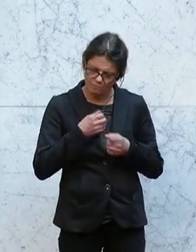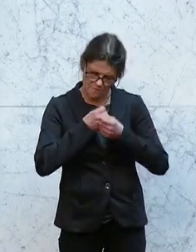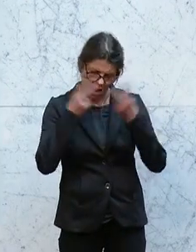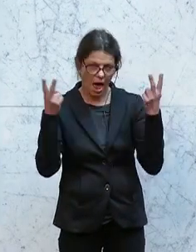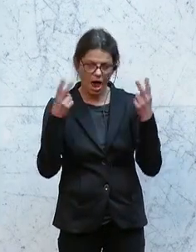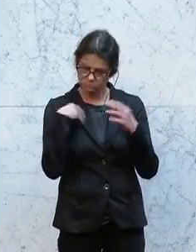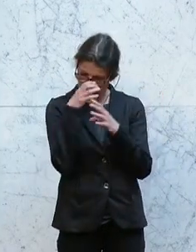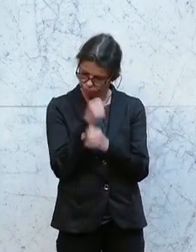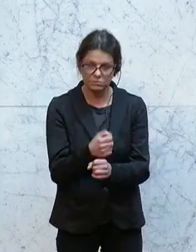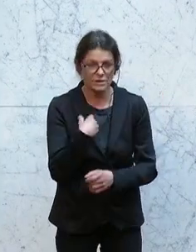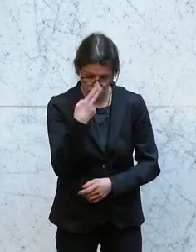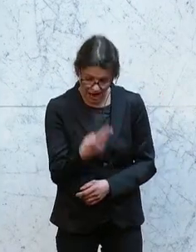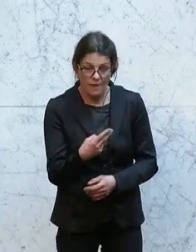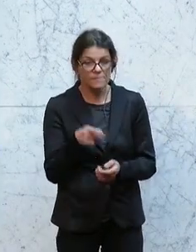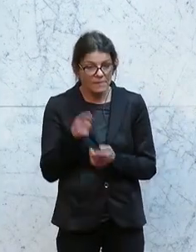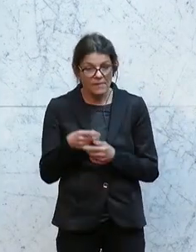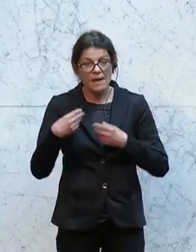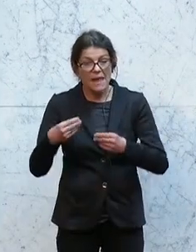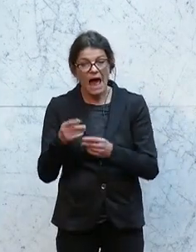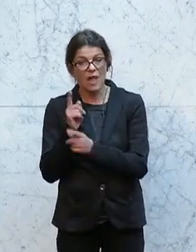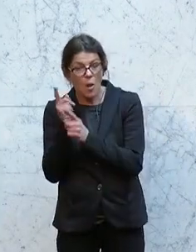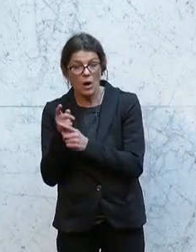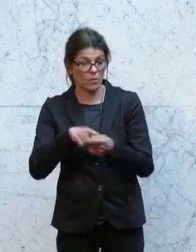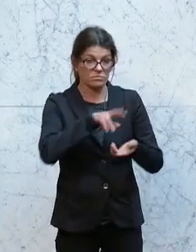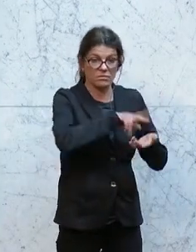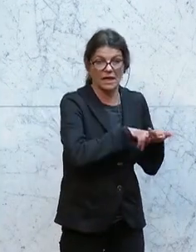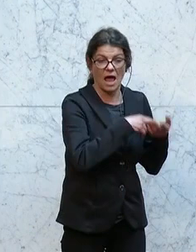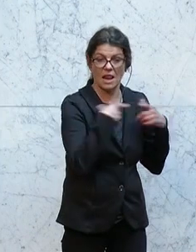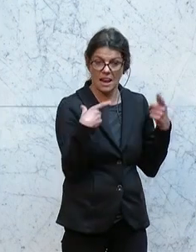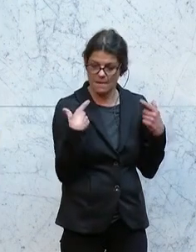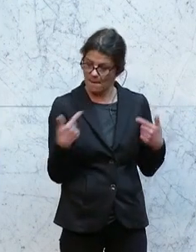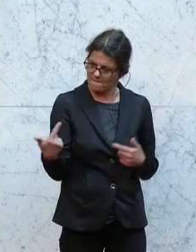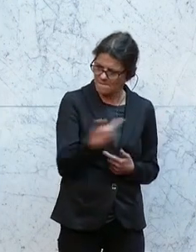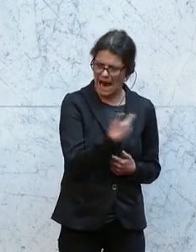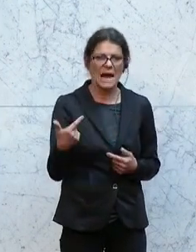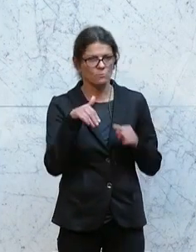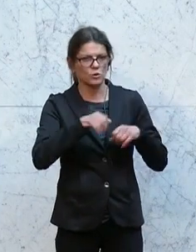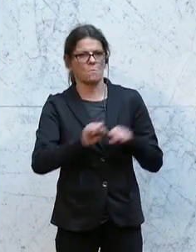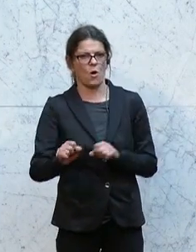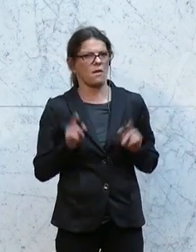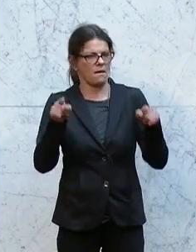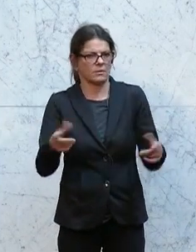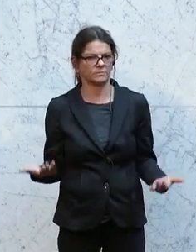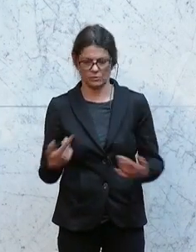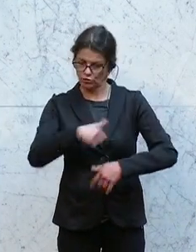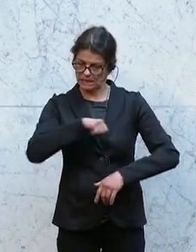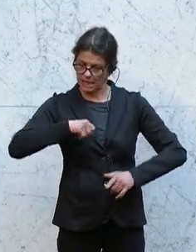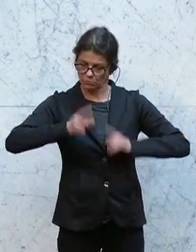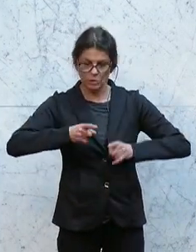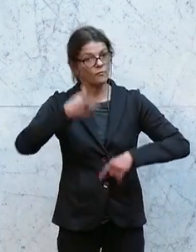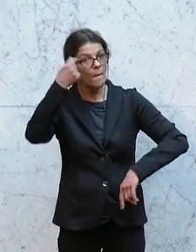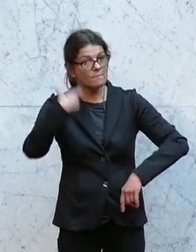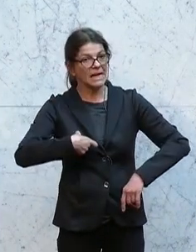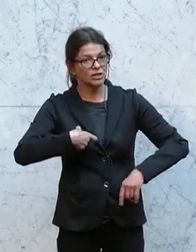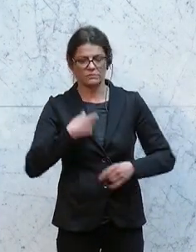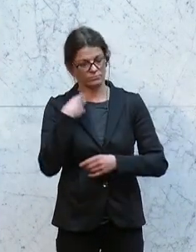im Mittelpunkt, dass das analoge und dass das digitale Leben miteinander möglich ist und dass wir die Selbstbestimmung des Menschen